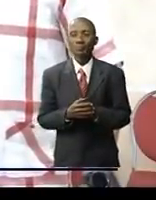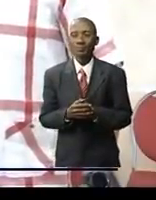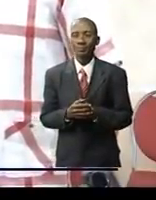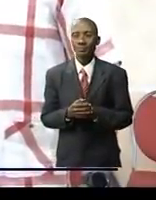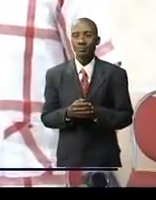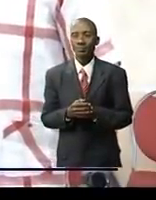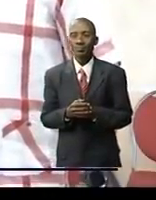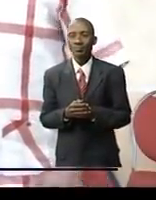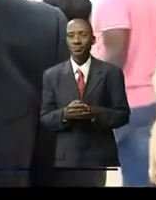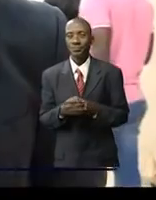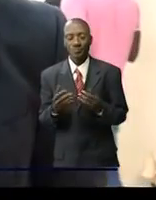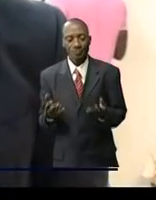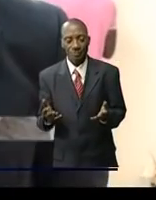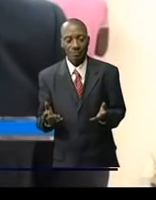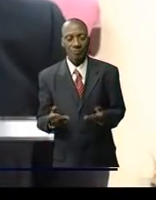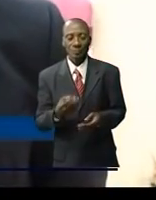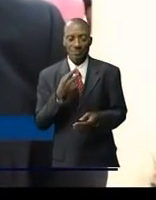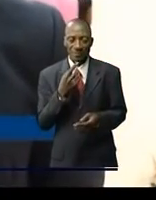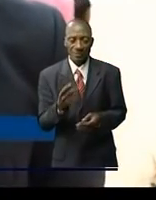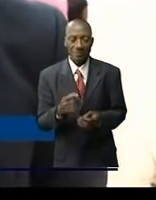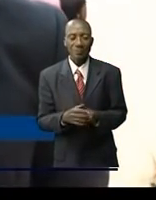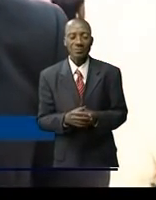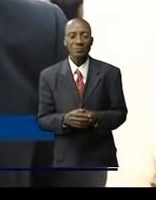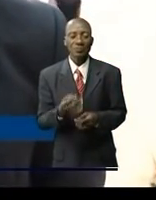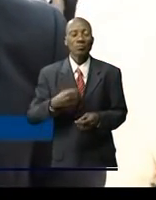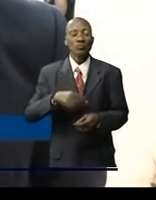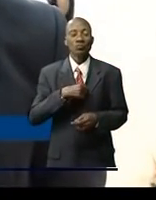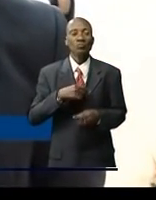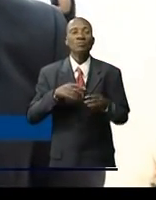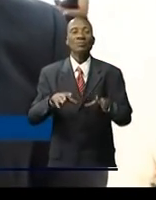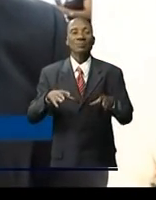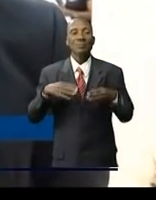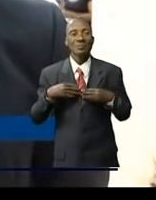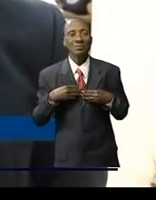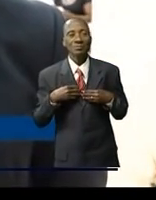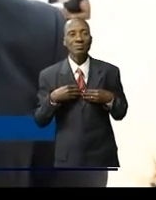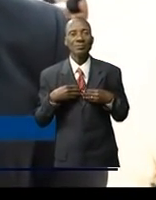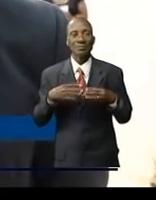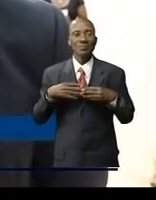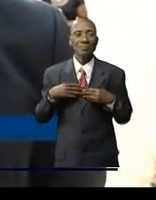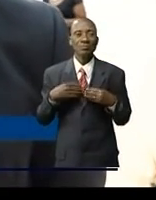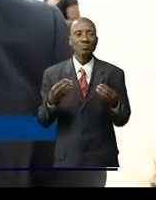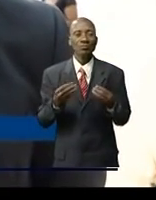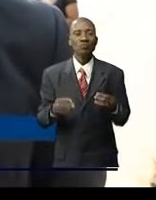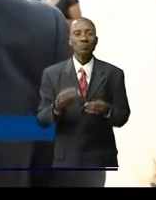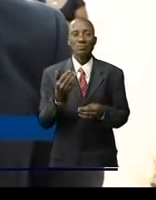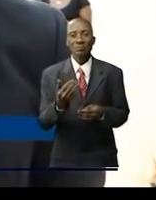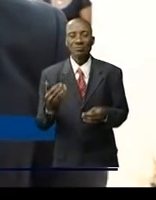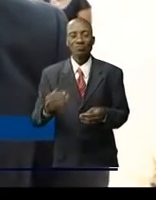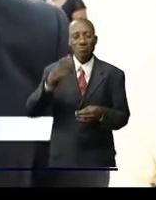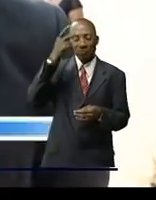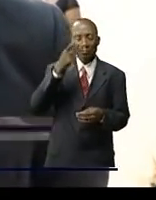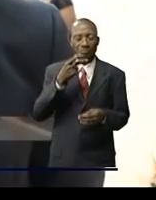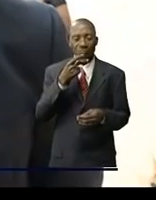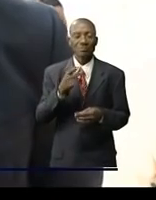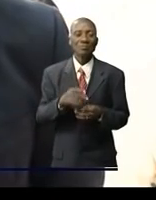organisation de la société civile nous ne pouvons pas continuer à accepter qu'il y ait encore des enfants des femmes qui meurent parce qu'ils